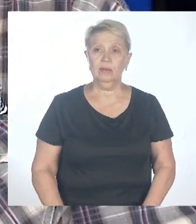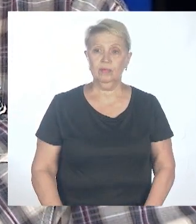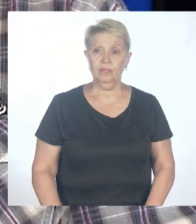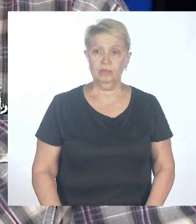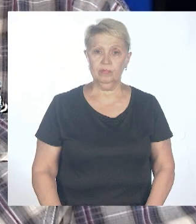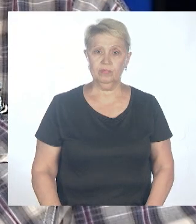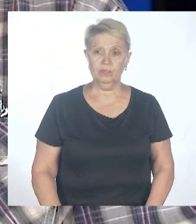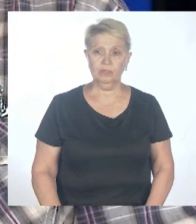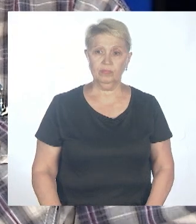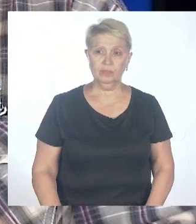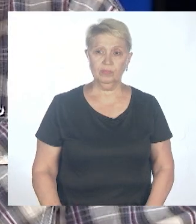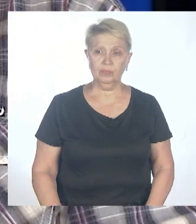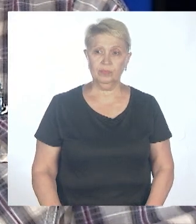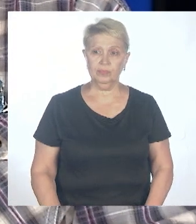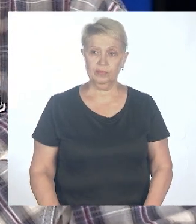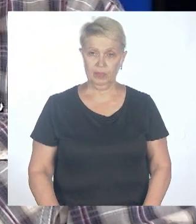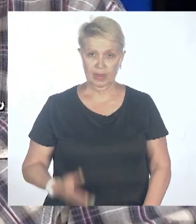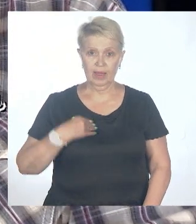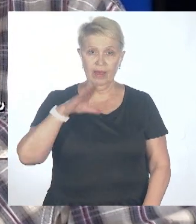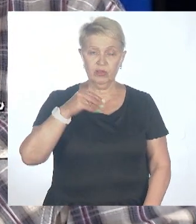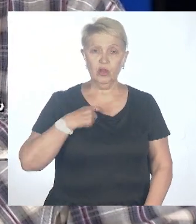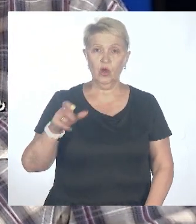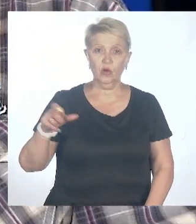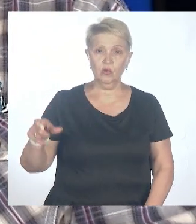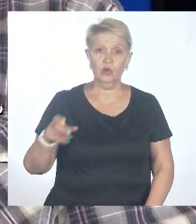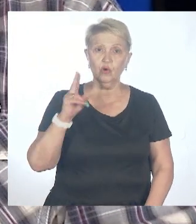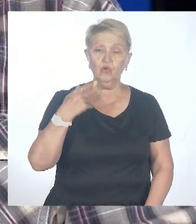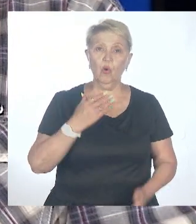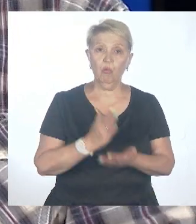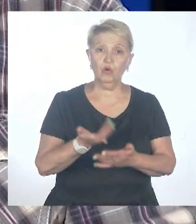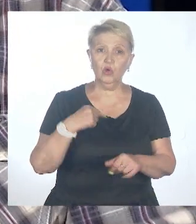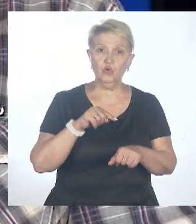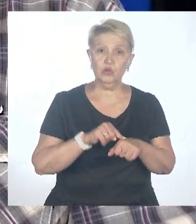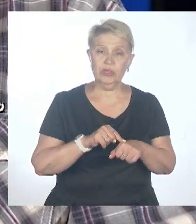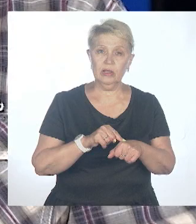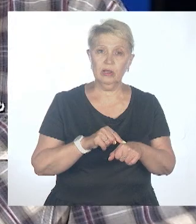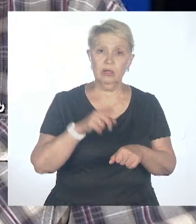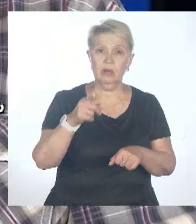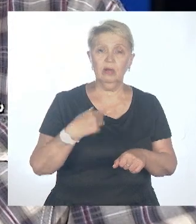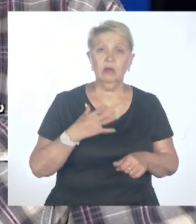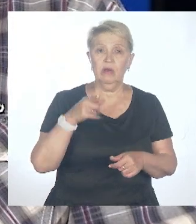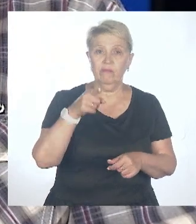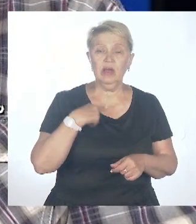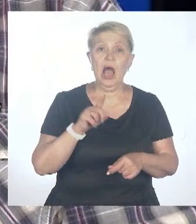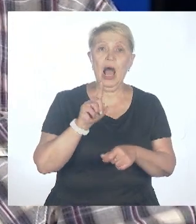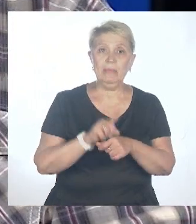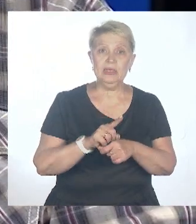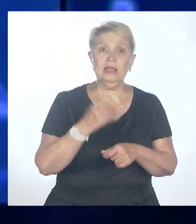может быть. Все люди, которые будут к нему чувствительны, в той или иной форме, вы обязательно им переболеют.